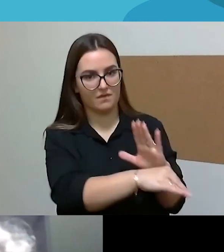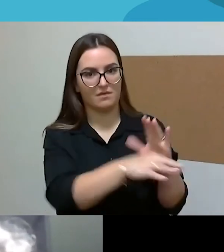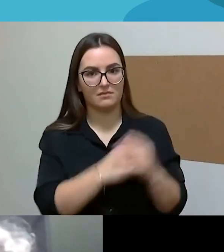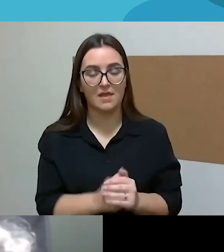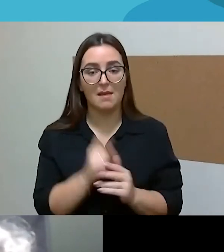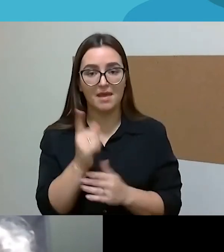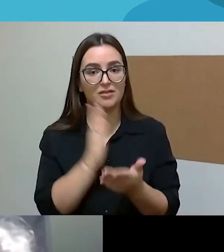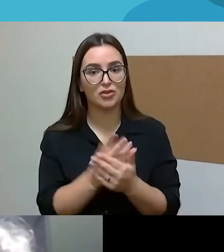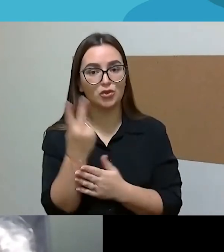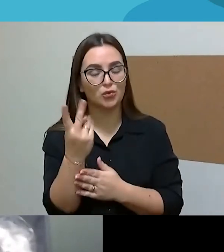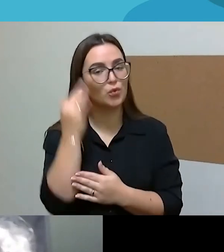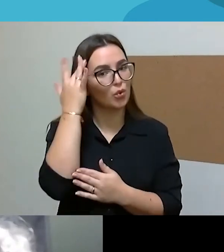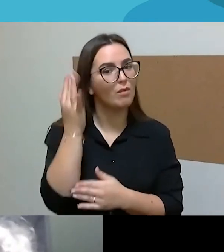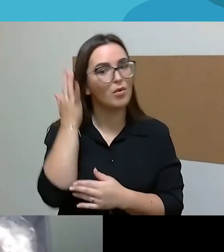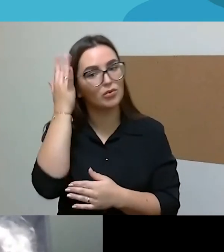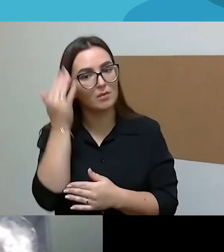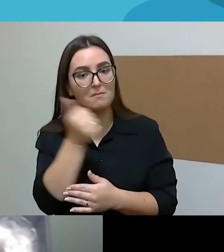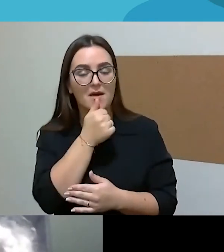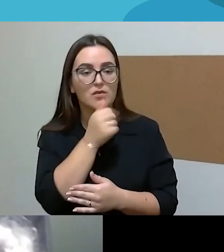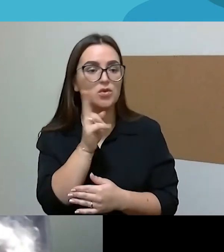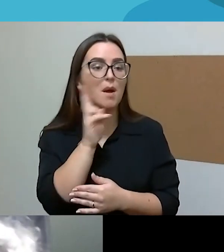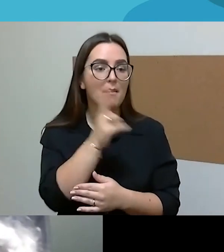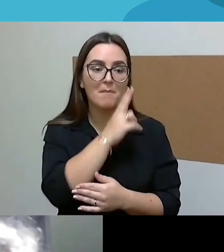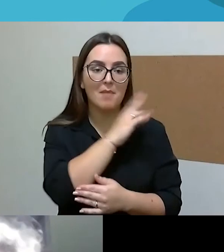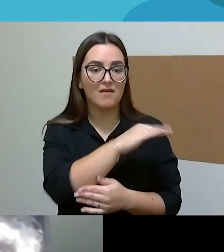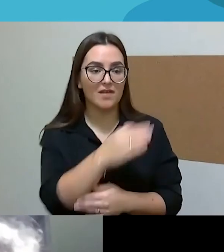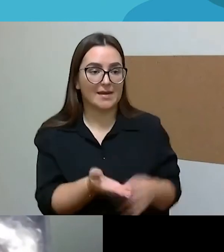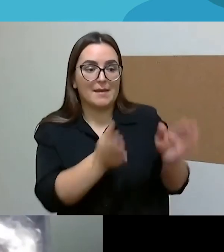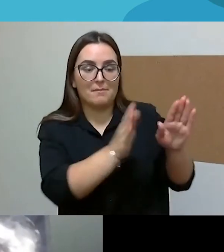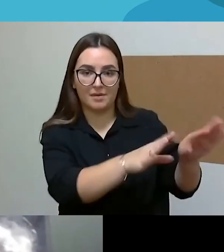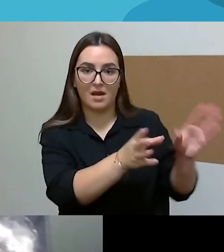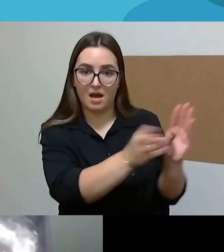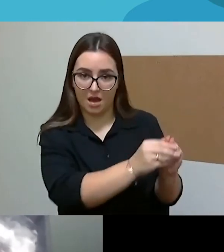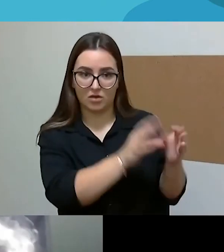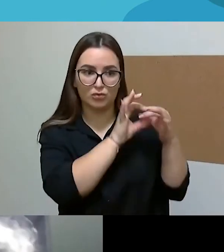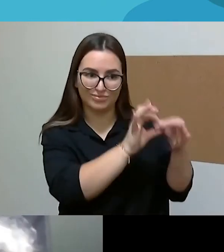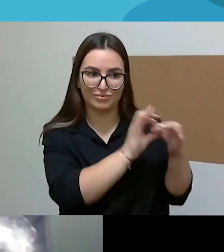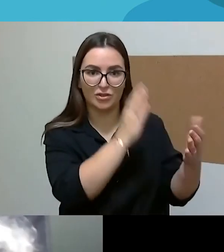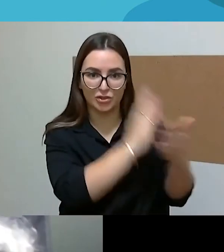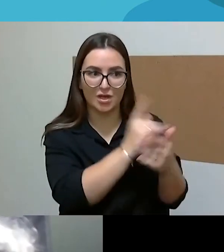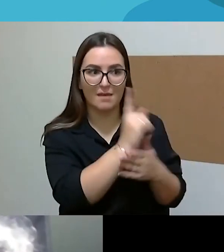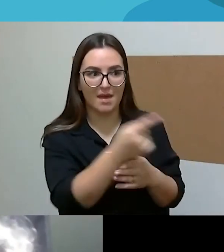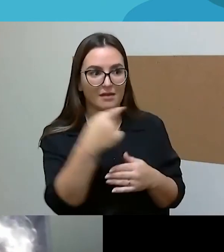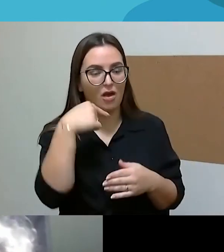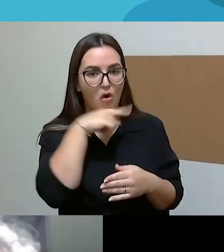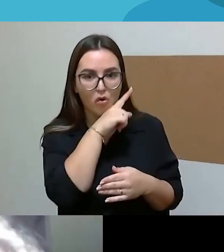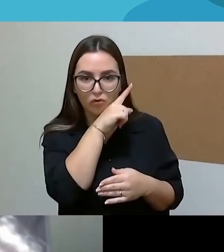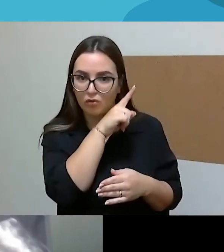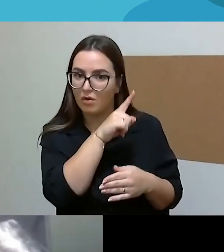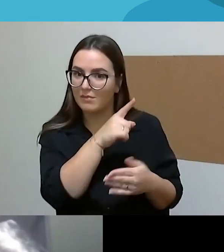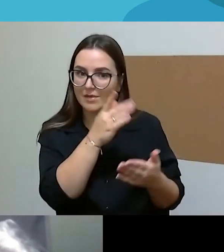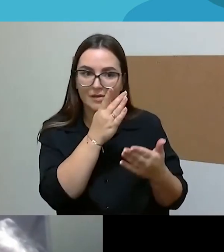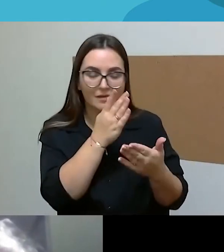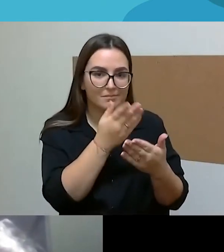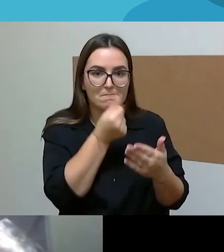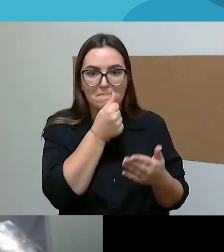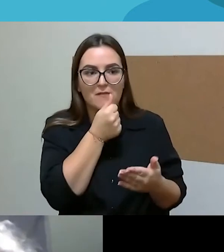pusės, taip, mamai paliekami vaikai, jinai turi tą ryšį, bet jai tada yra užkraunama labai didelė ekonominė našta. Iš kitos